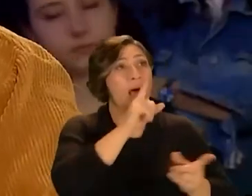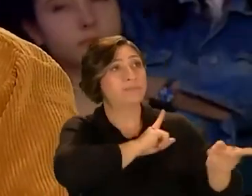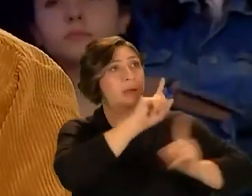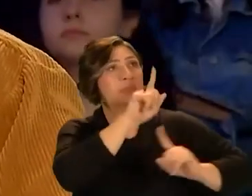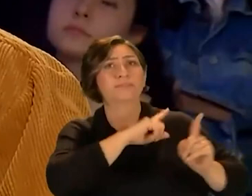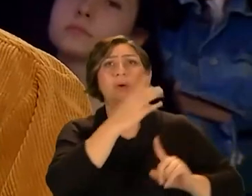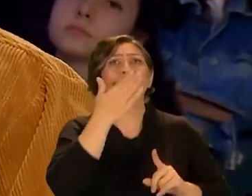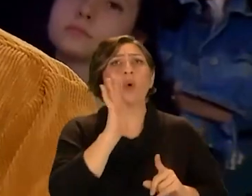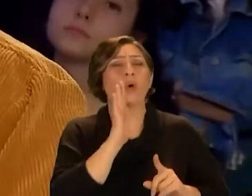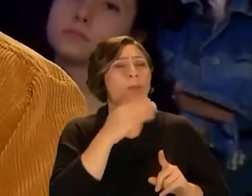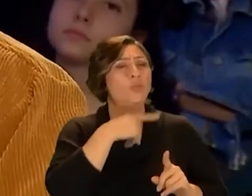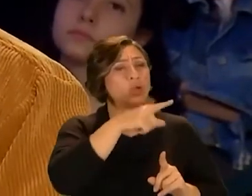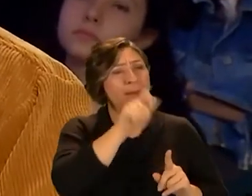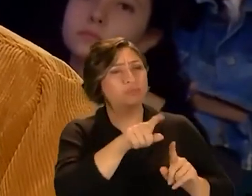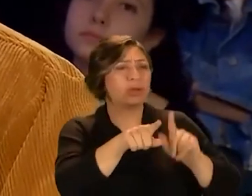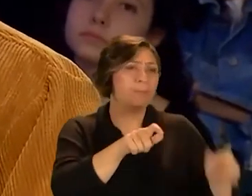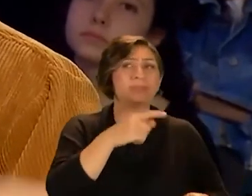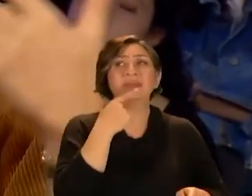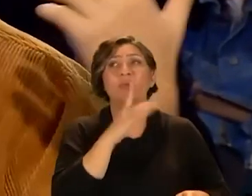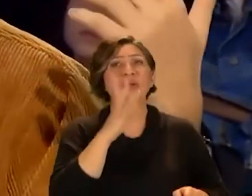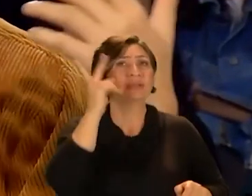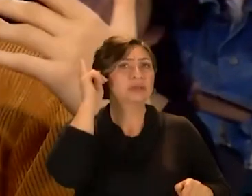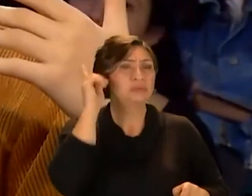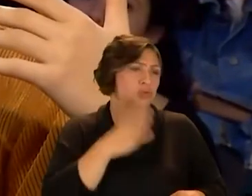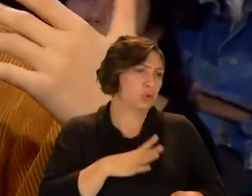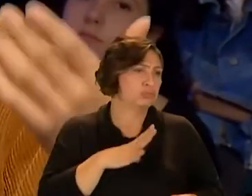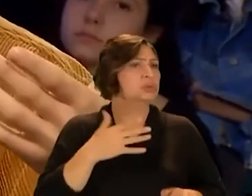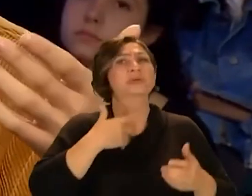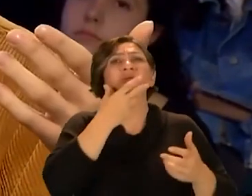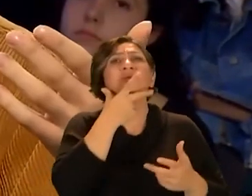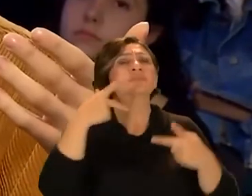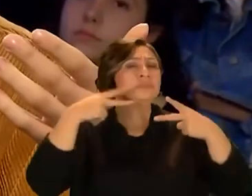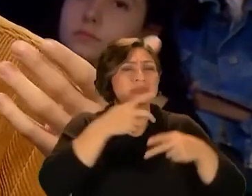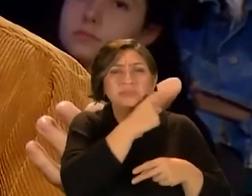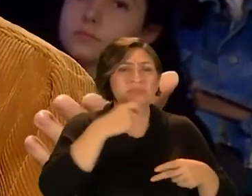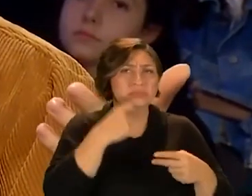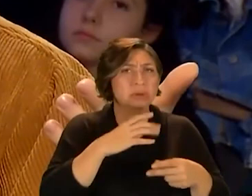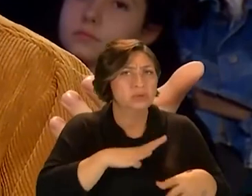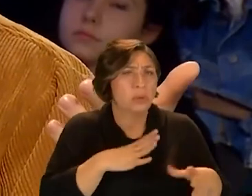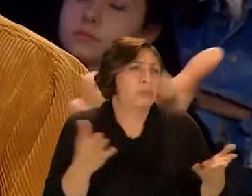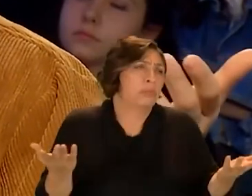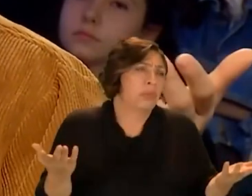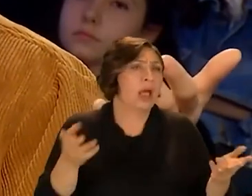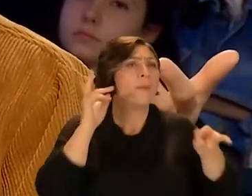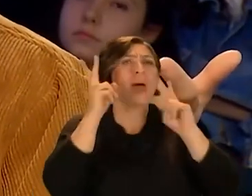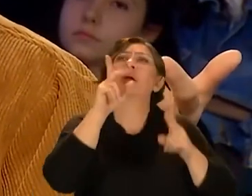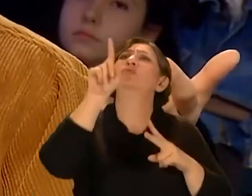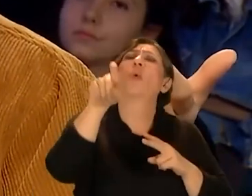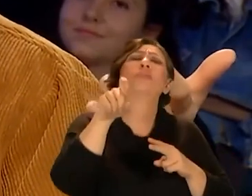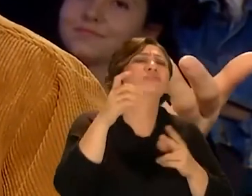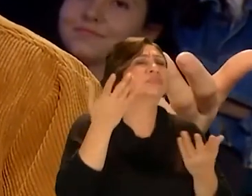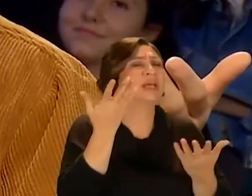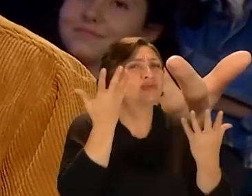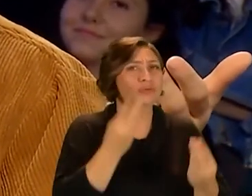yöneten birisi yok birisi demiyor ki Emir şunu yap bunu yap işte saçımı kesmek istiyorum kesiyorum sakalımı kesmek istiyorum kesiyorum berbere